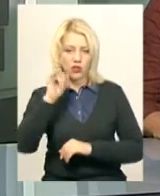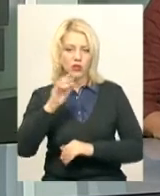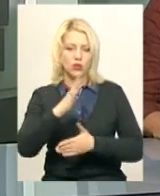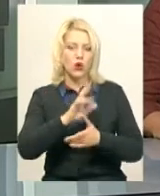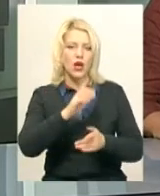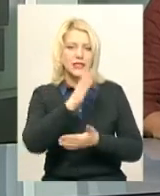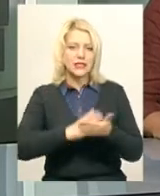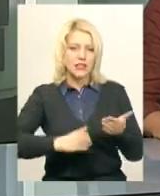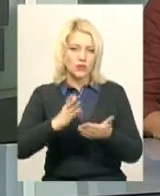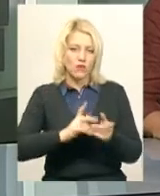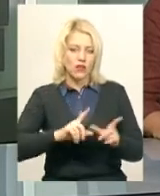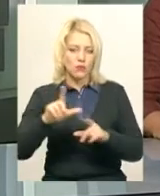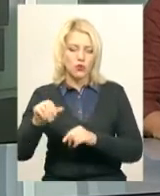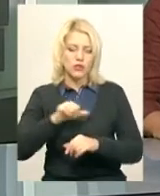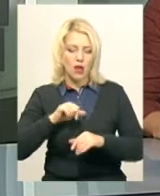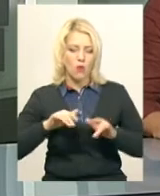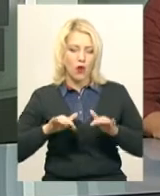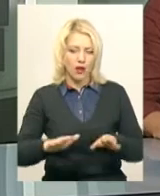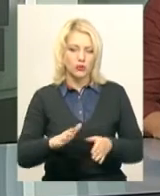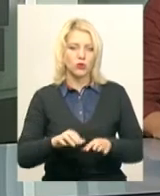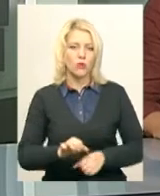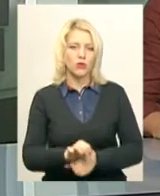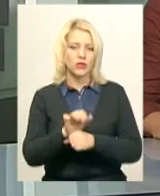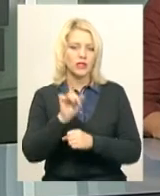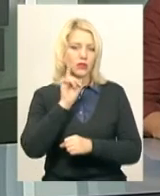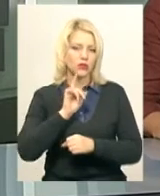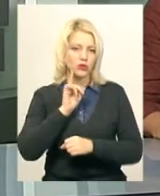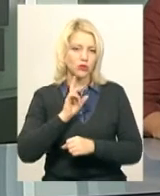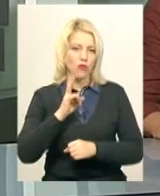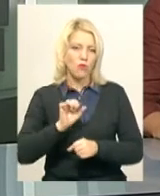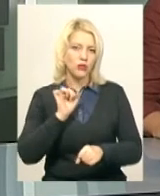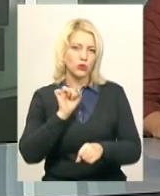скасували. Саму акцію протесту на території Хмельниччини тимчасово призупинили.